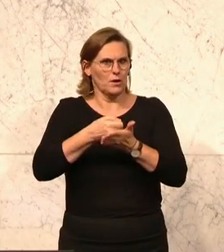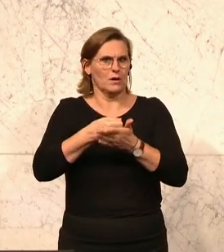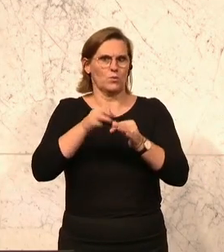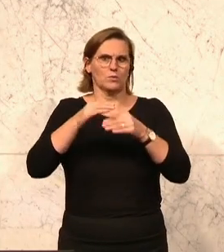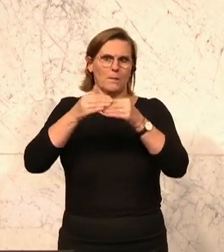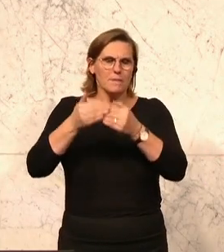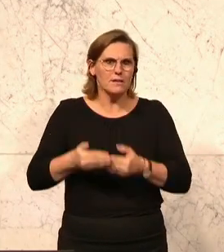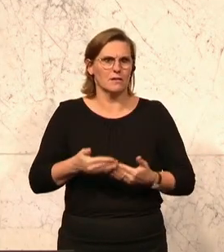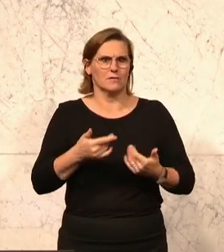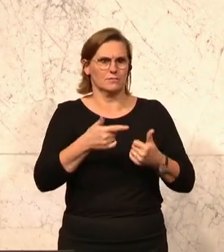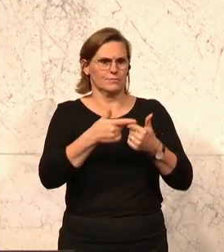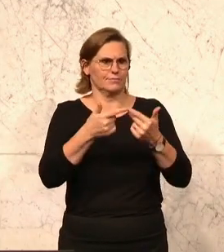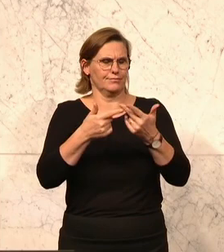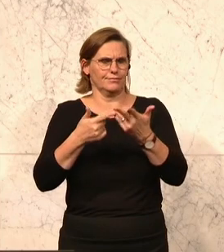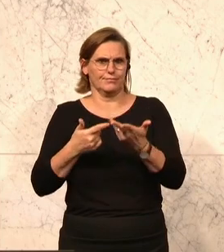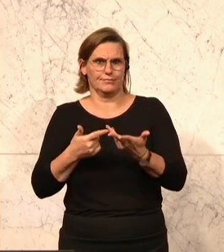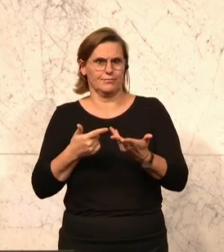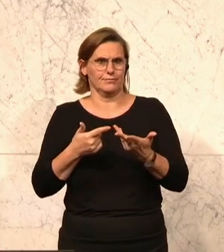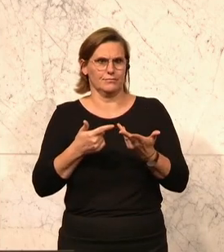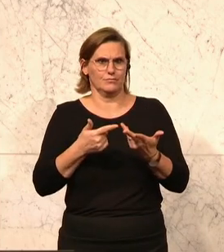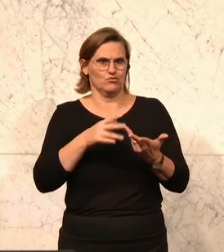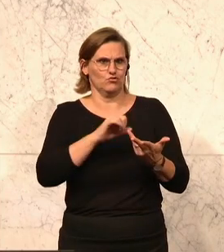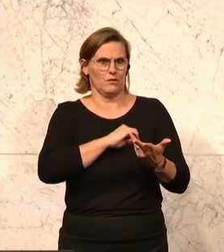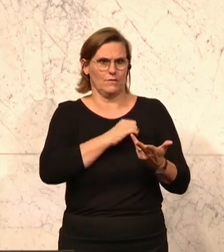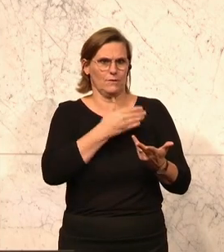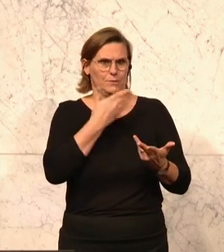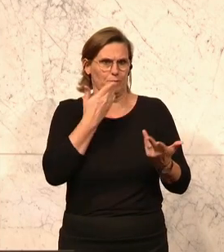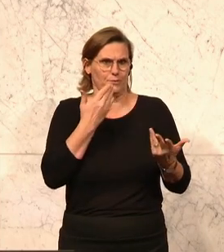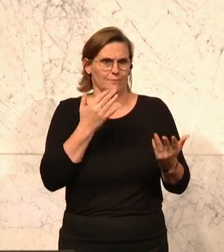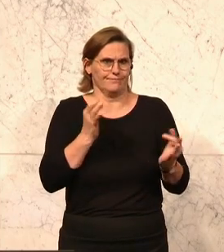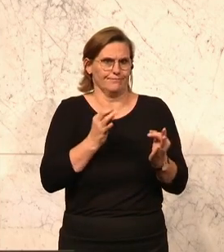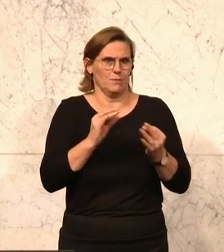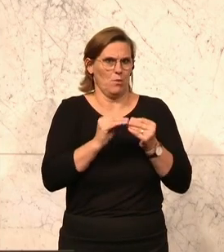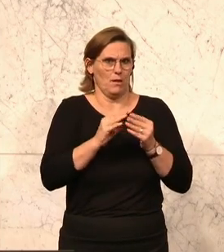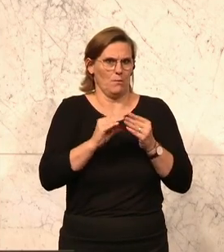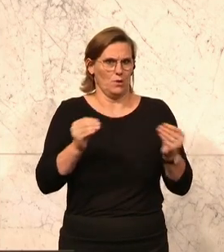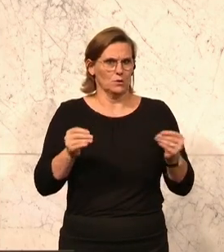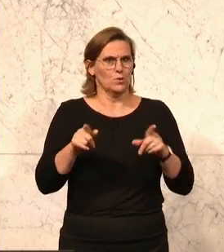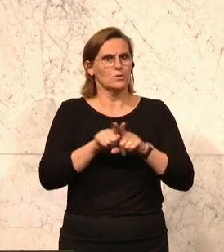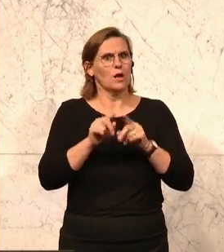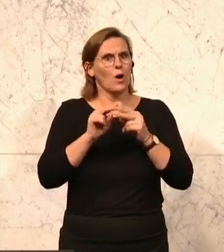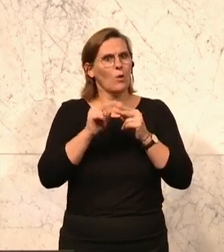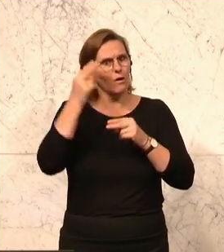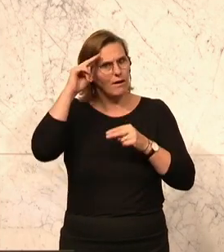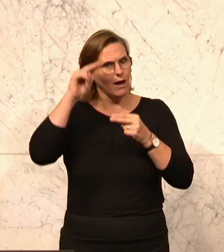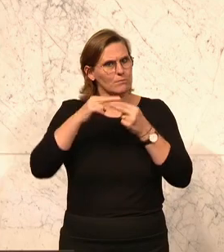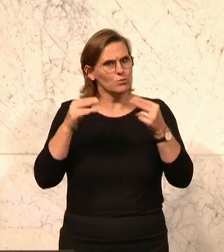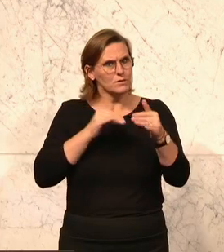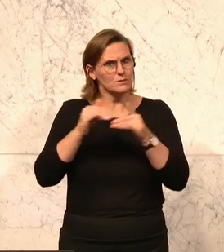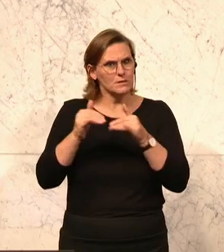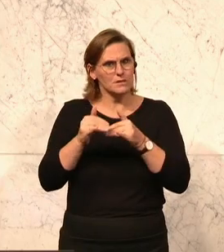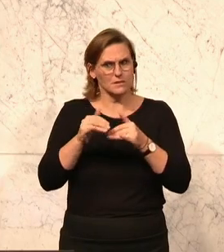zieht sich leider durch, meine Damen und Herren. Und es zieht sich eben auch durch, Herr Bundesminister, wenn wir jetzt zu Ihren